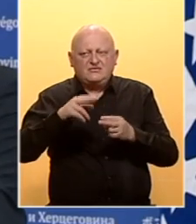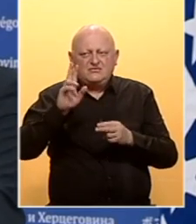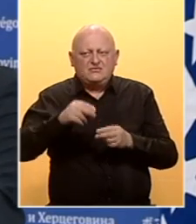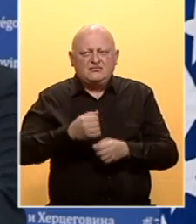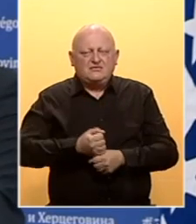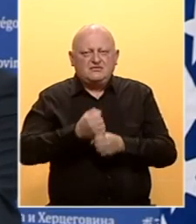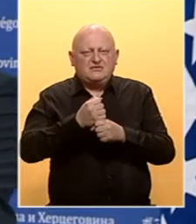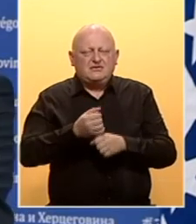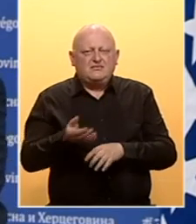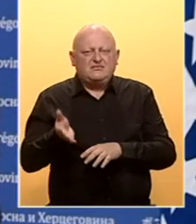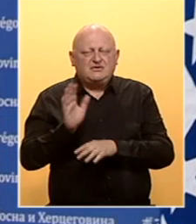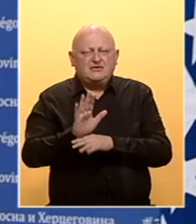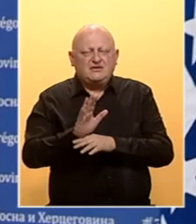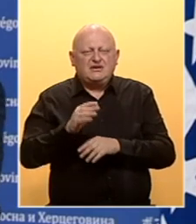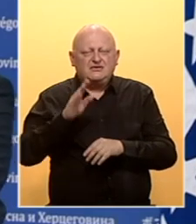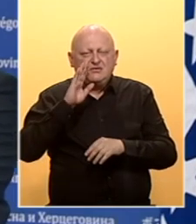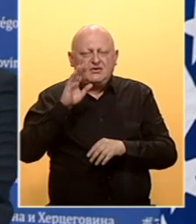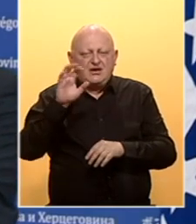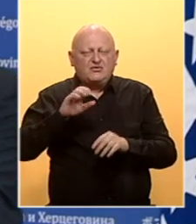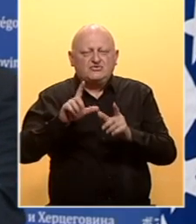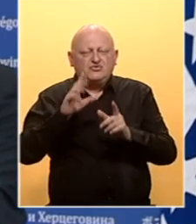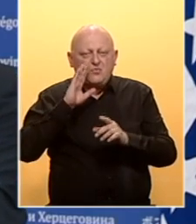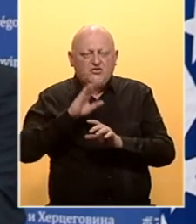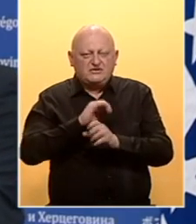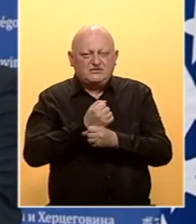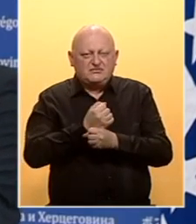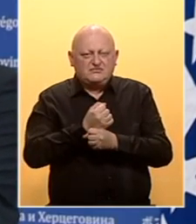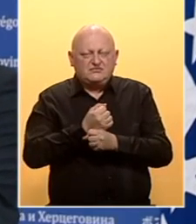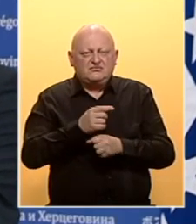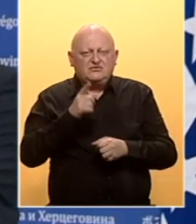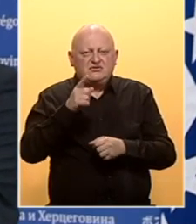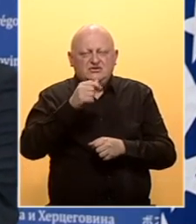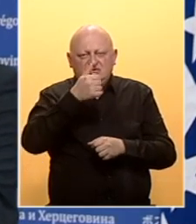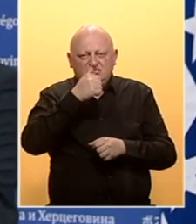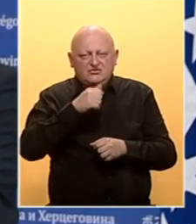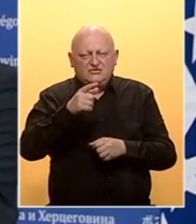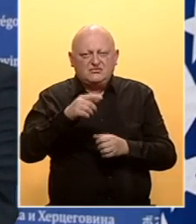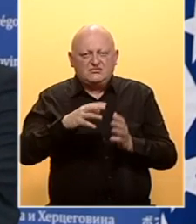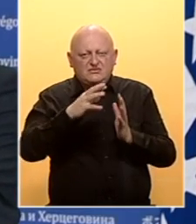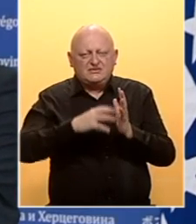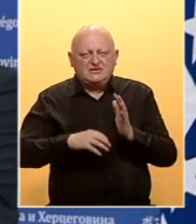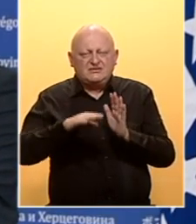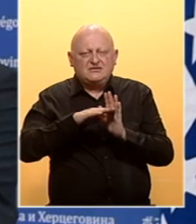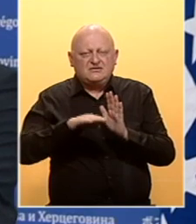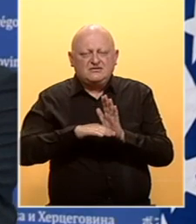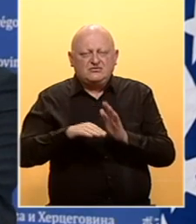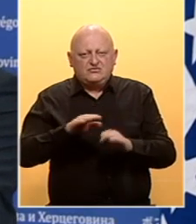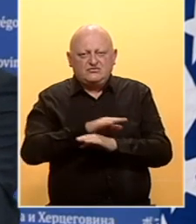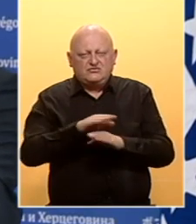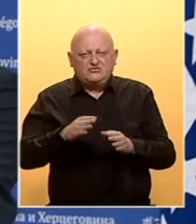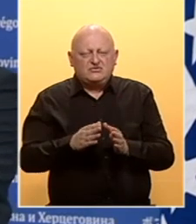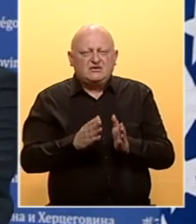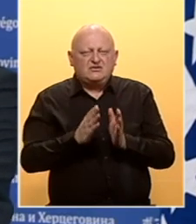podršku delegacije Evropske unije u BiH zato što je ovaj tek zakona u potpunosti